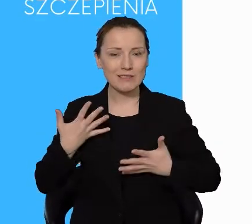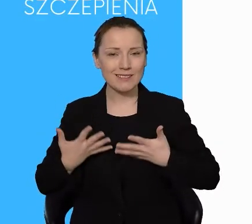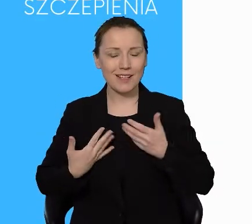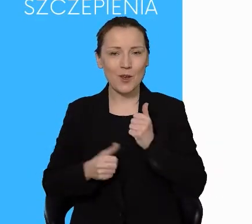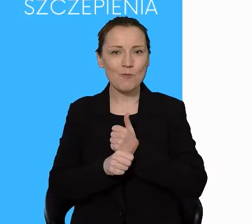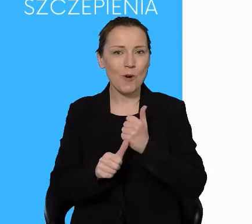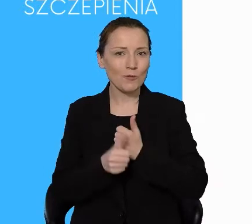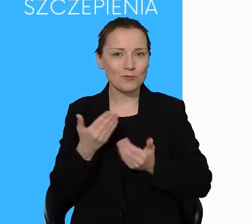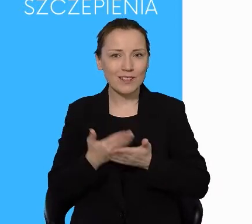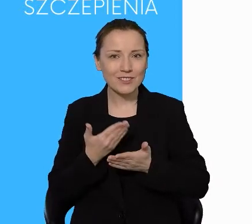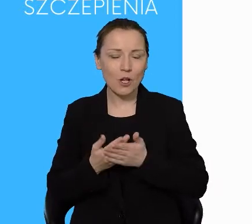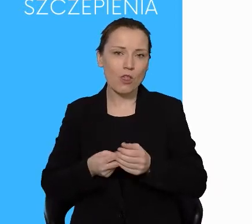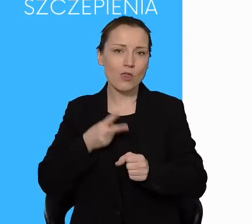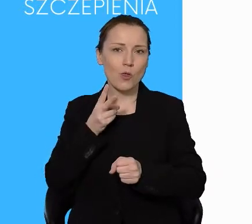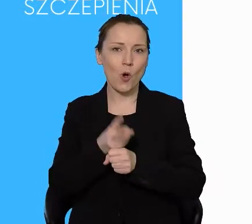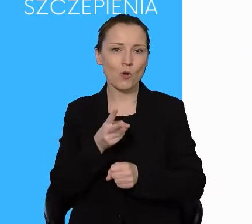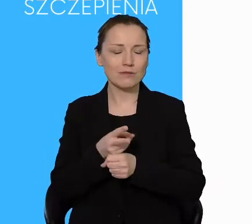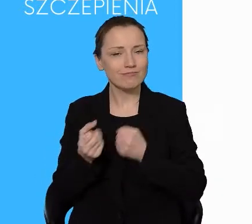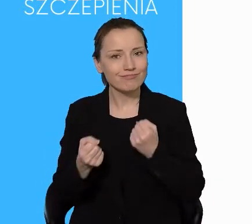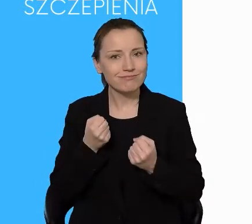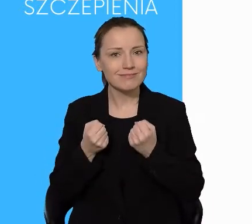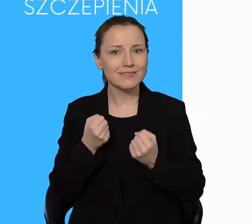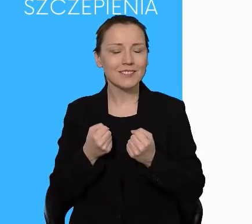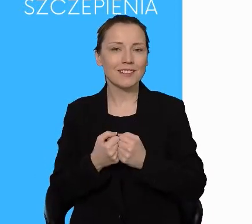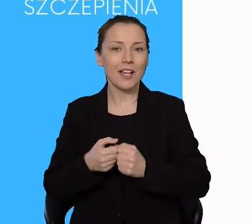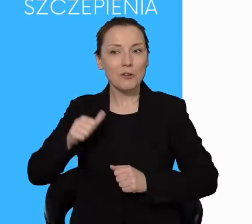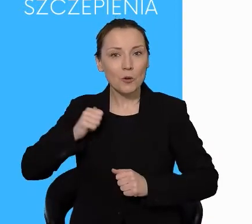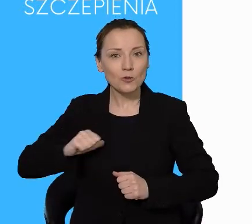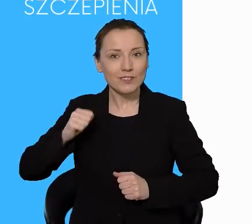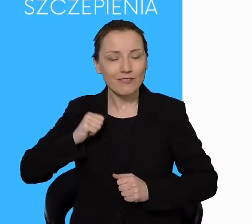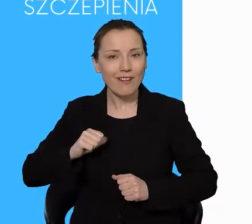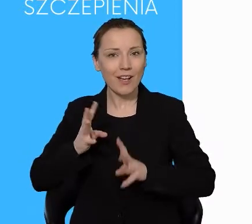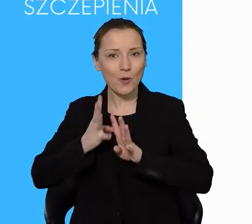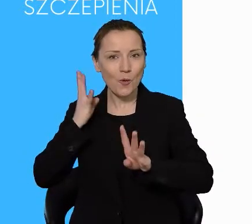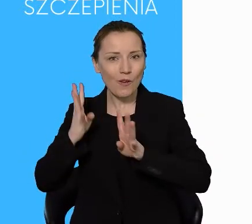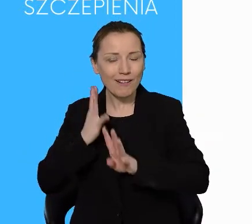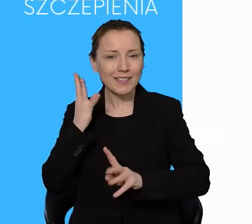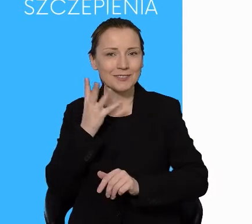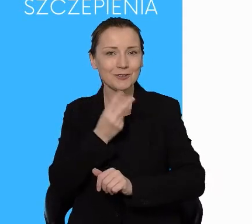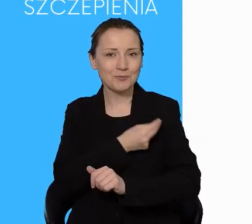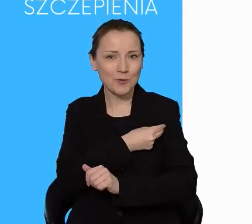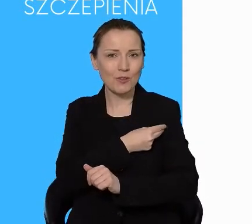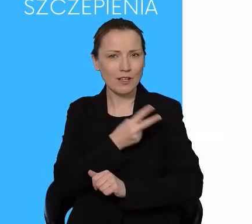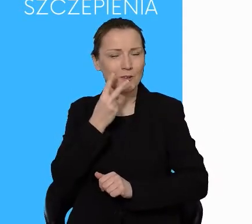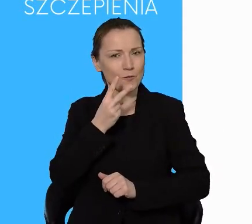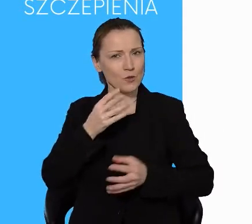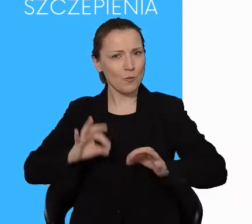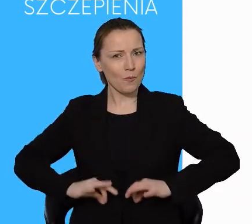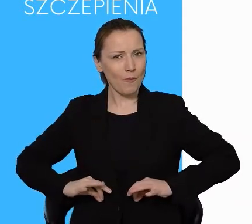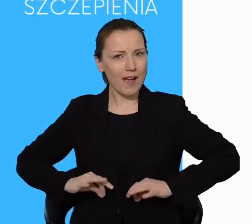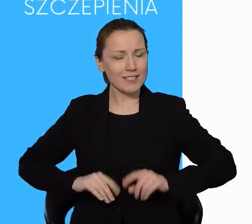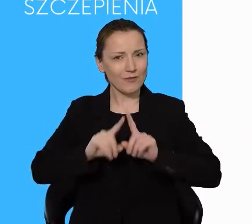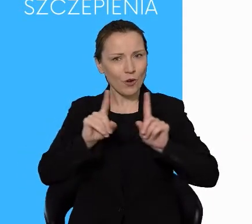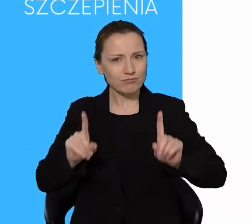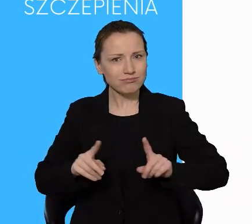chociażby z możliwości dostępu do szczepień, oczekiwań na te szczepienia. Tutaj widzicie Państwo taką planszę